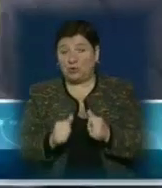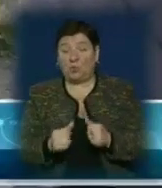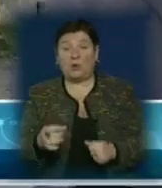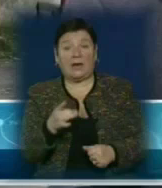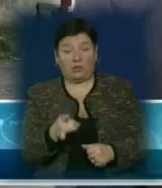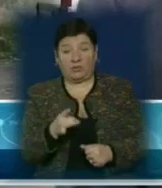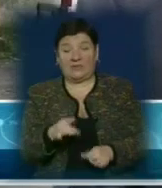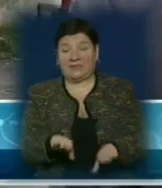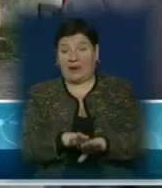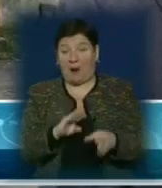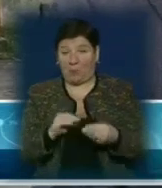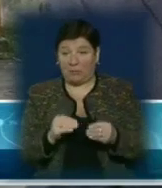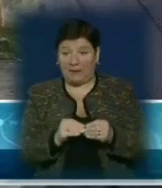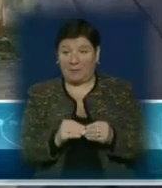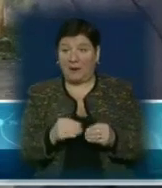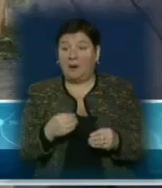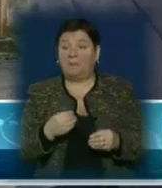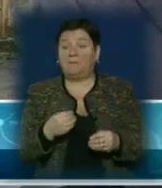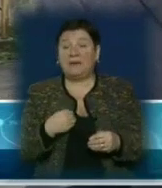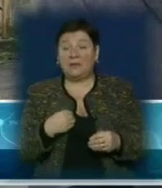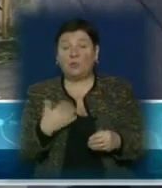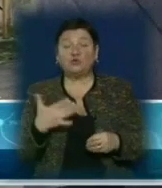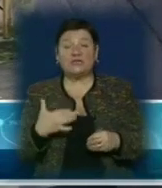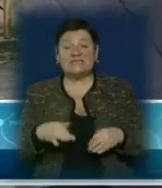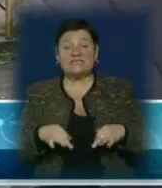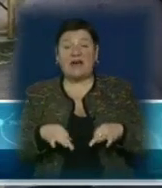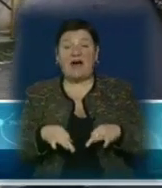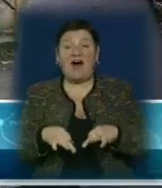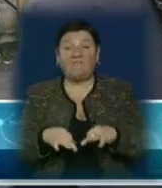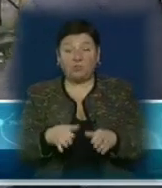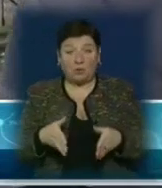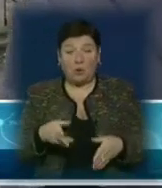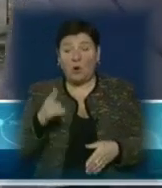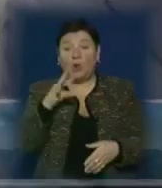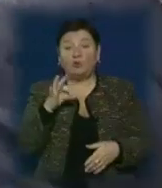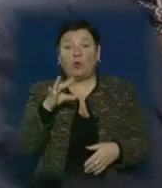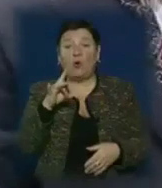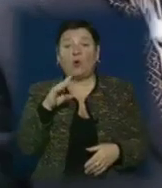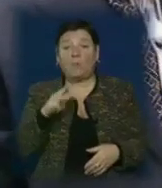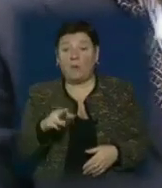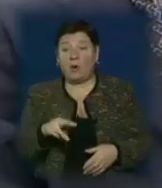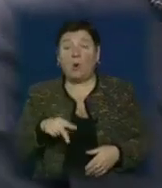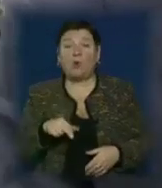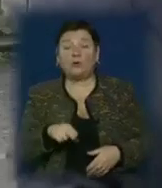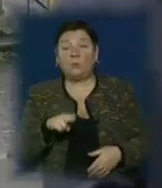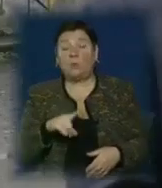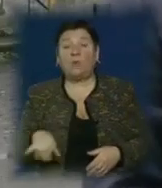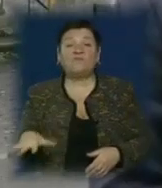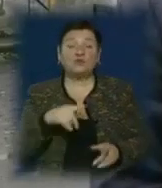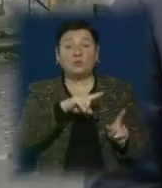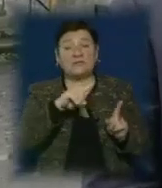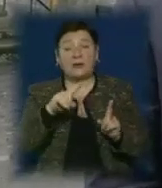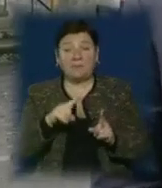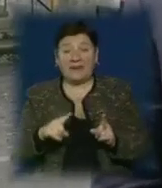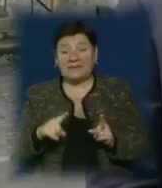ми вже з автодором, як з тим куцим одіялом, ходимо по всьому Закарпатті і